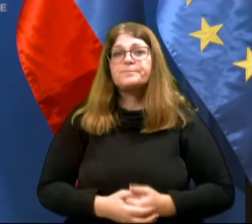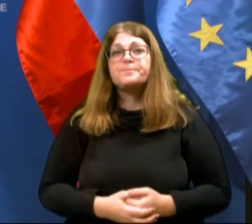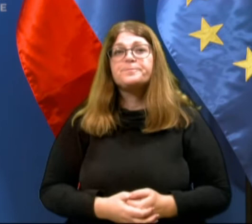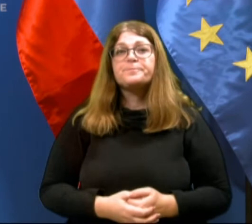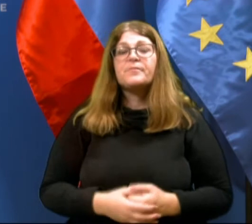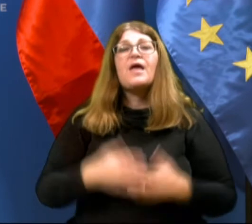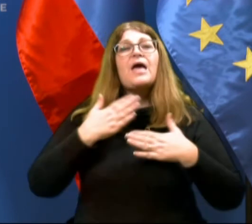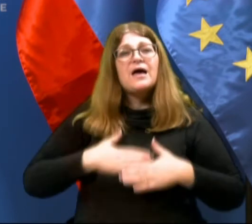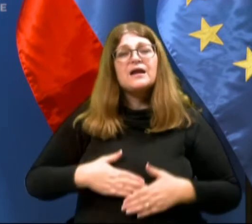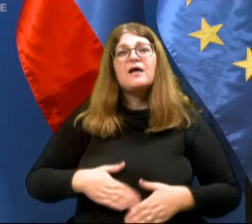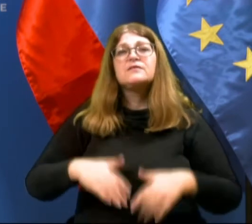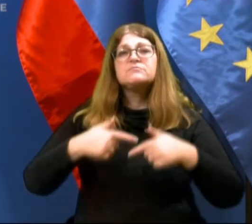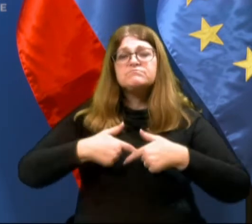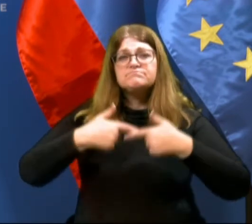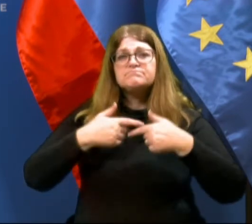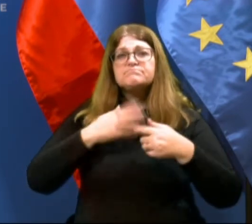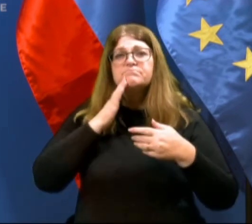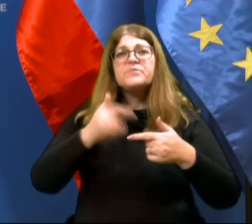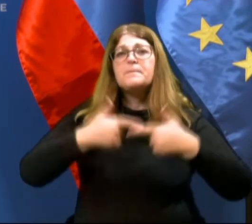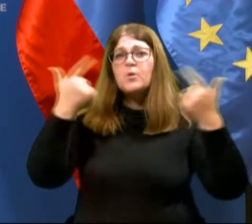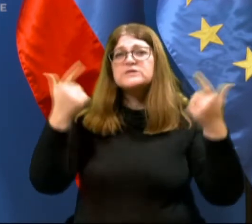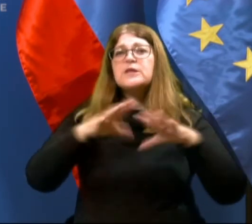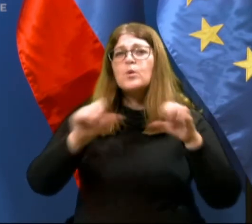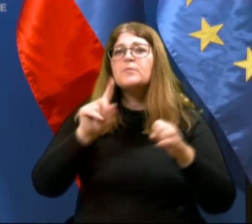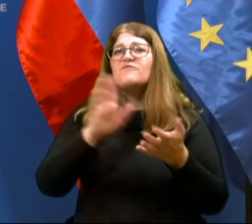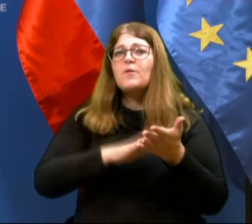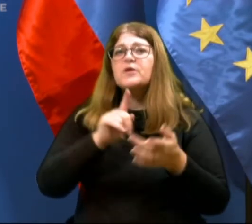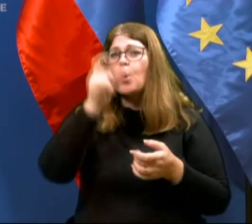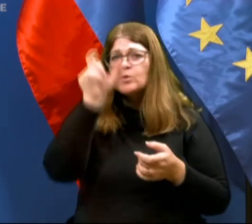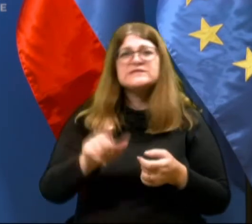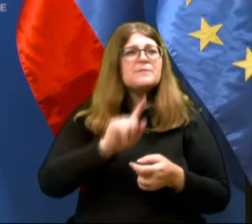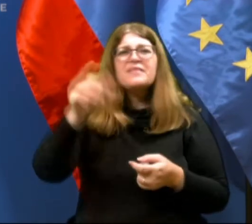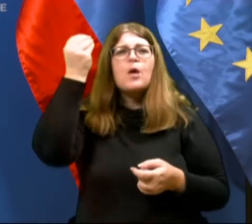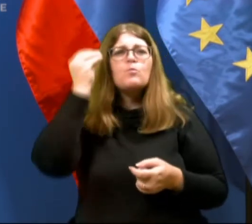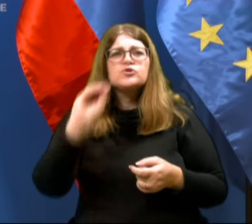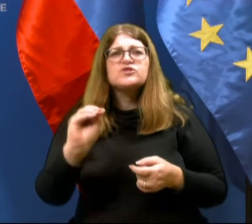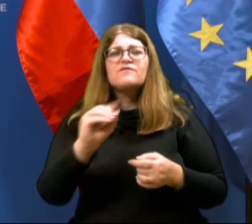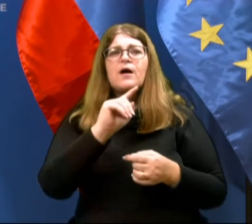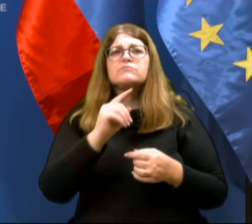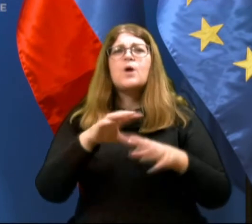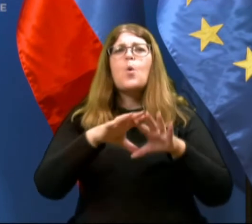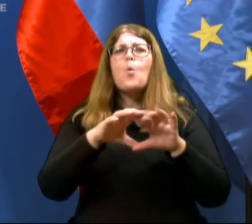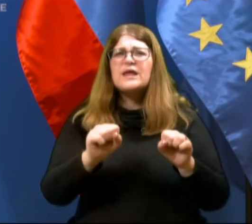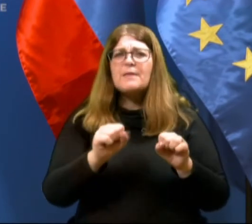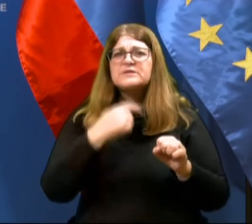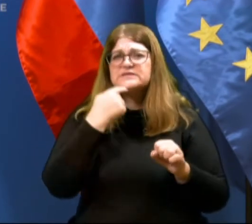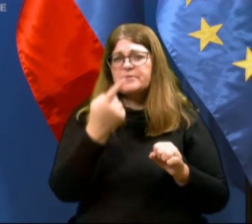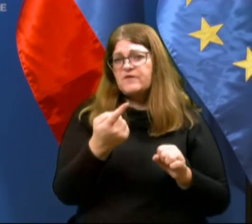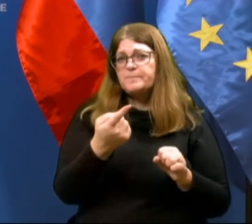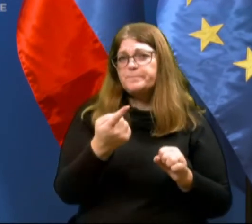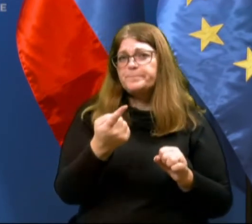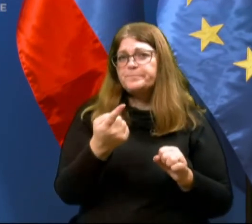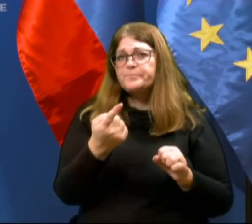Radi bi pojasnili tudi ukrepanje v primerjih, ko oseba ne upošteva zakonitega ukrepa, torej